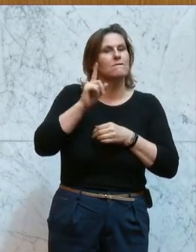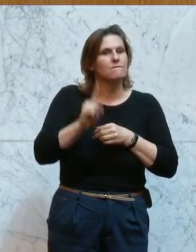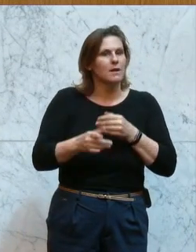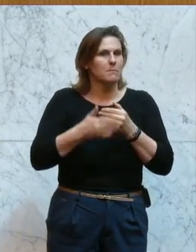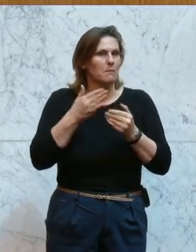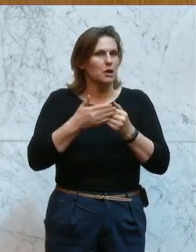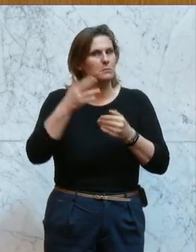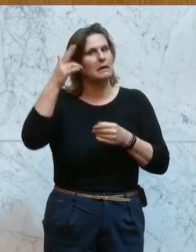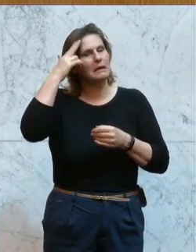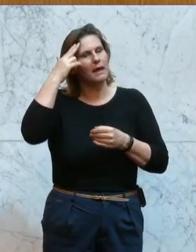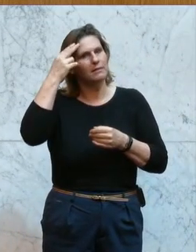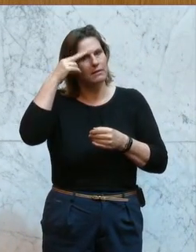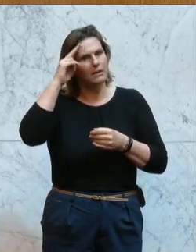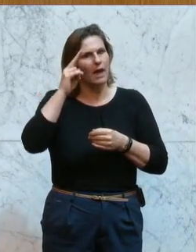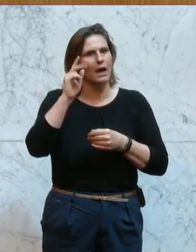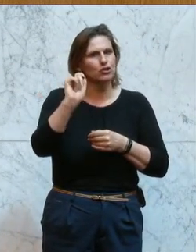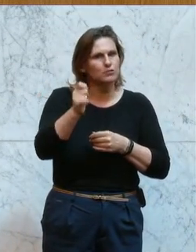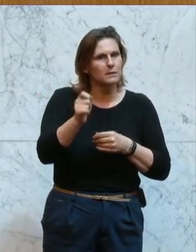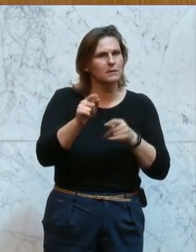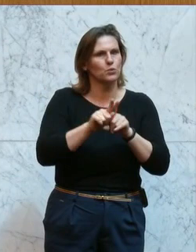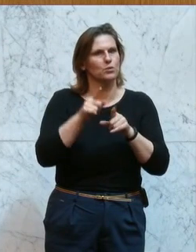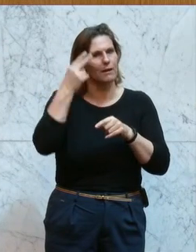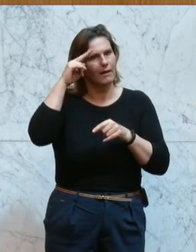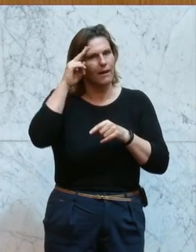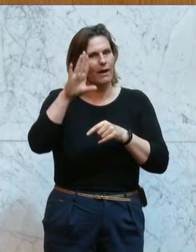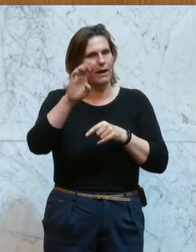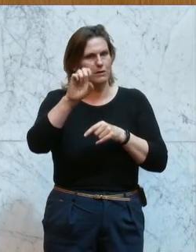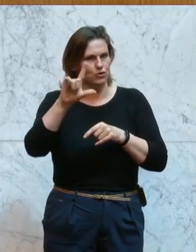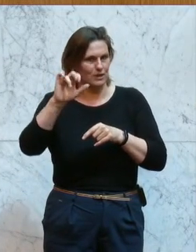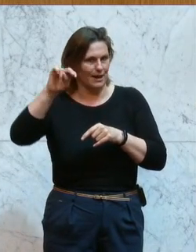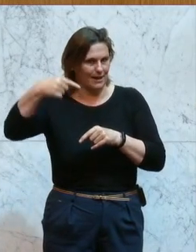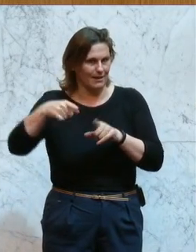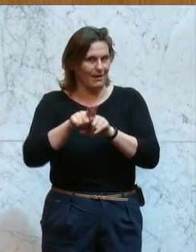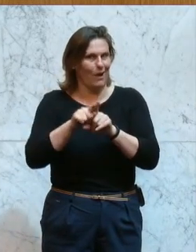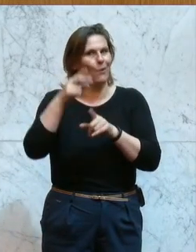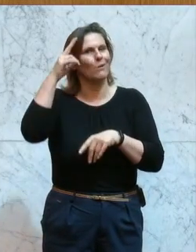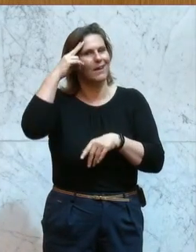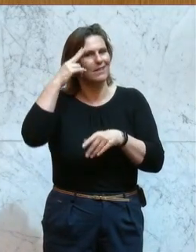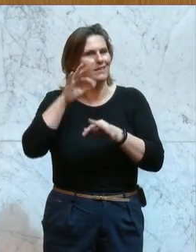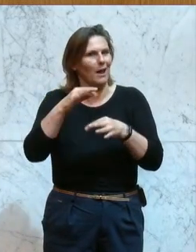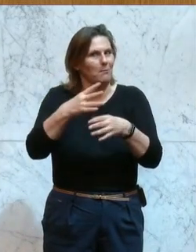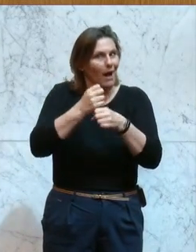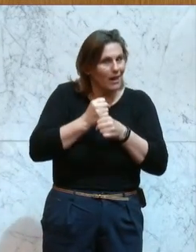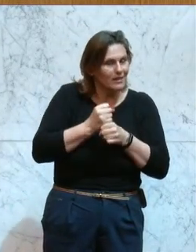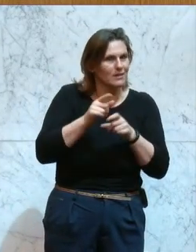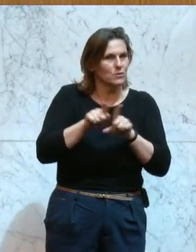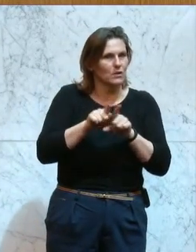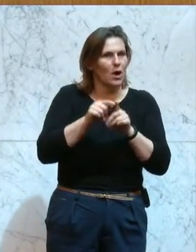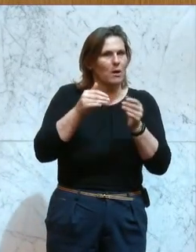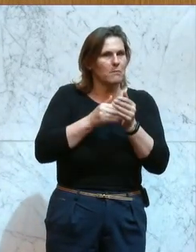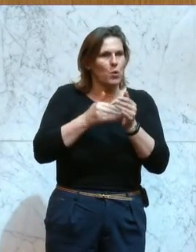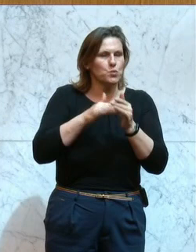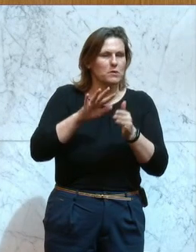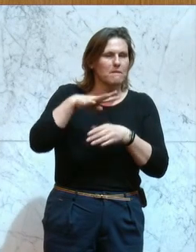Herrn Schelling kennt. Und wir haben auch etwas gelernt. Wir haben gelernt, dass es im Justizministerium in Österreich rund 40 Marshall-Posten gibt.